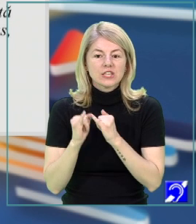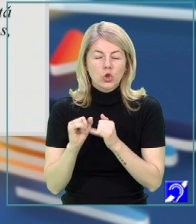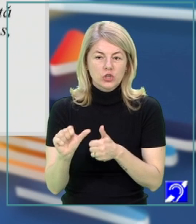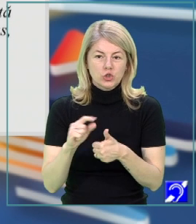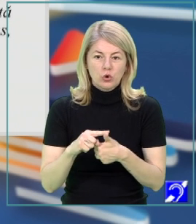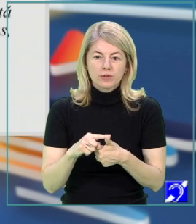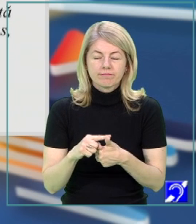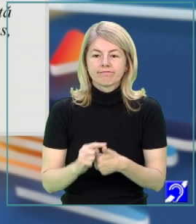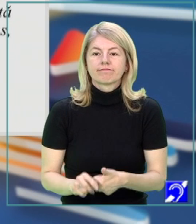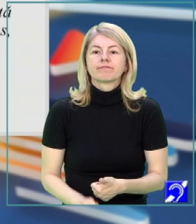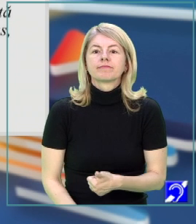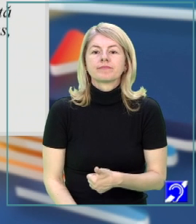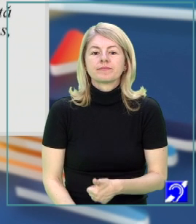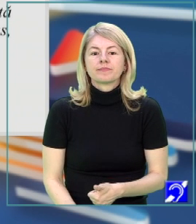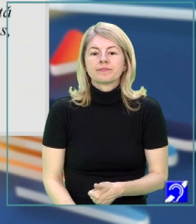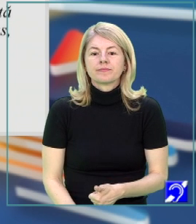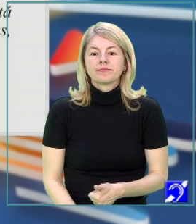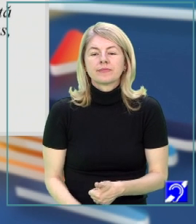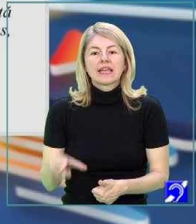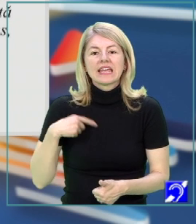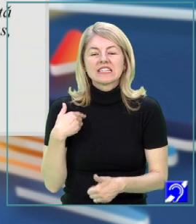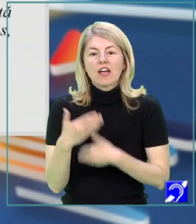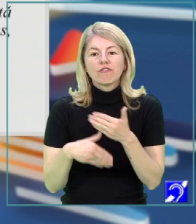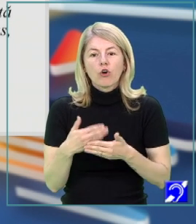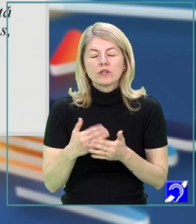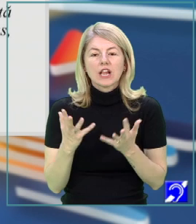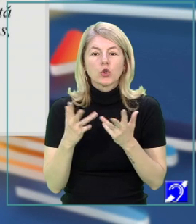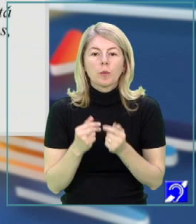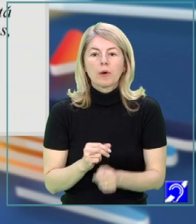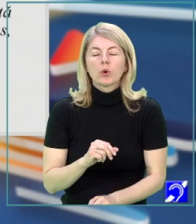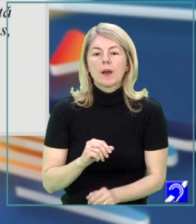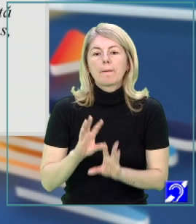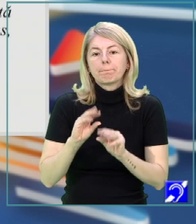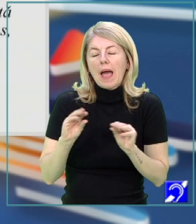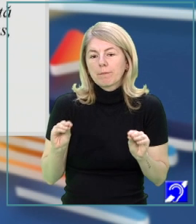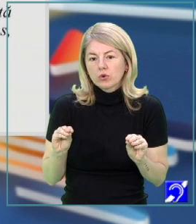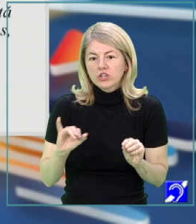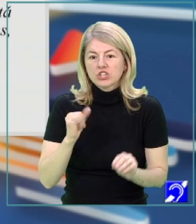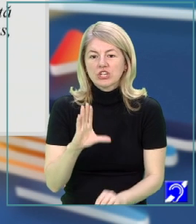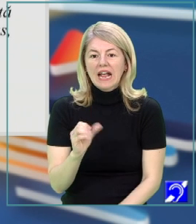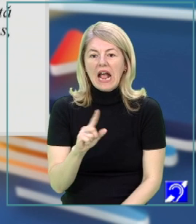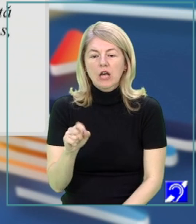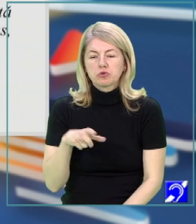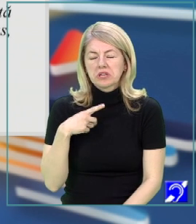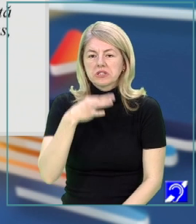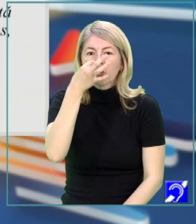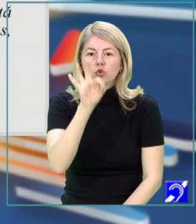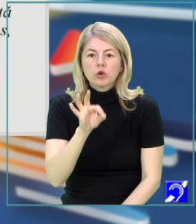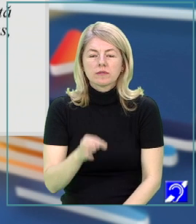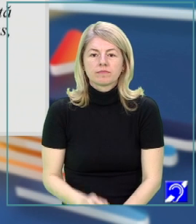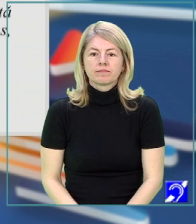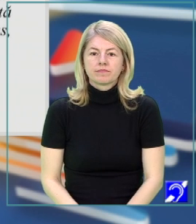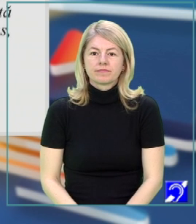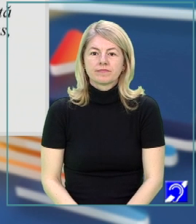este primul, potrivit istoricilor, este folosit la numărul plural și cazul este ușor de aflat, mi-l